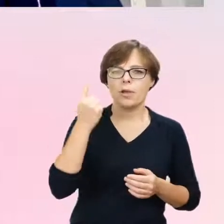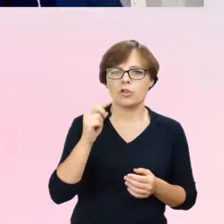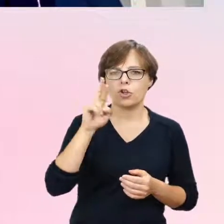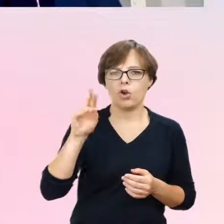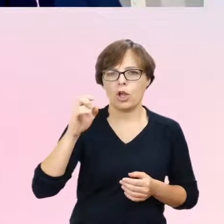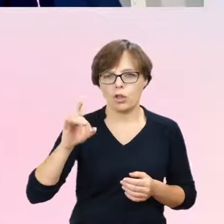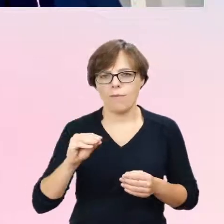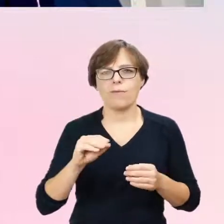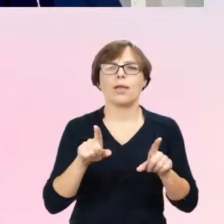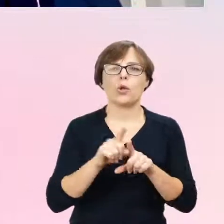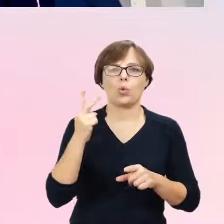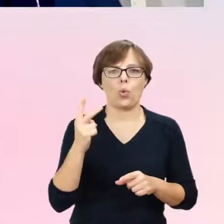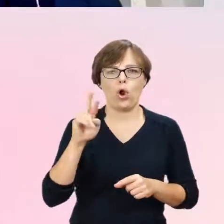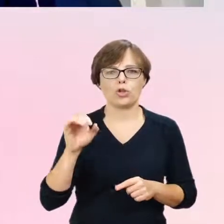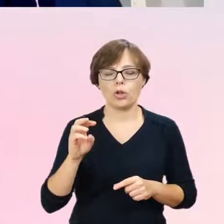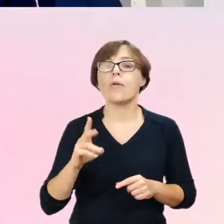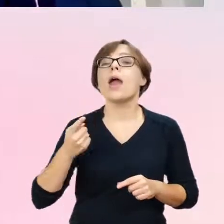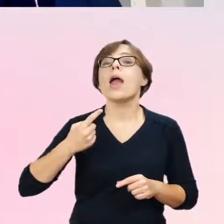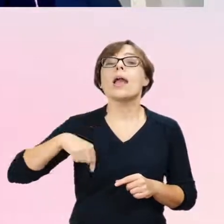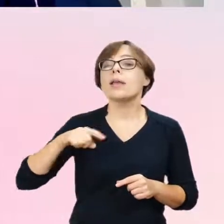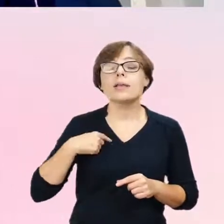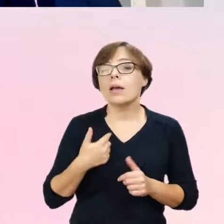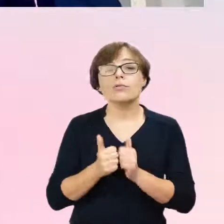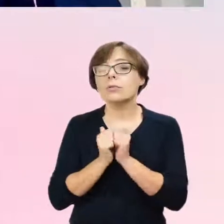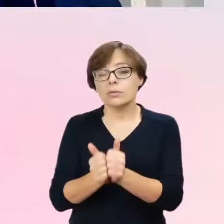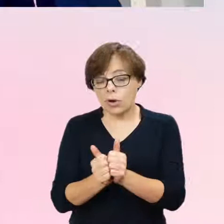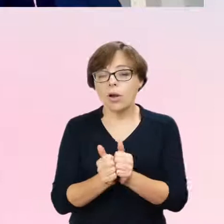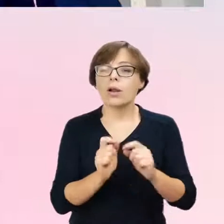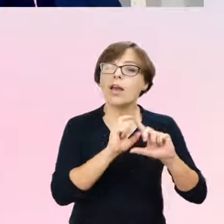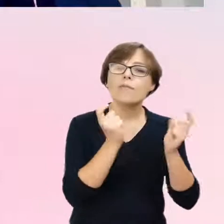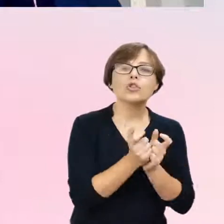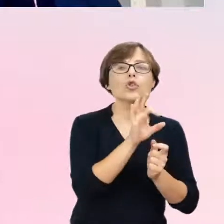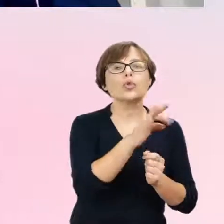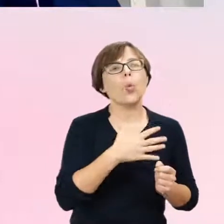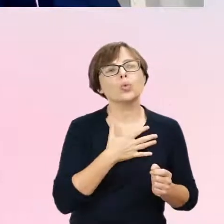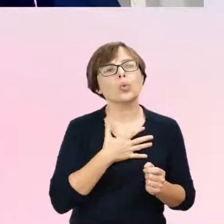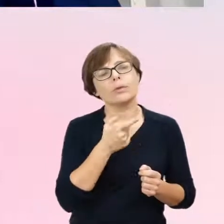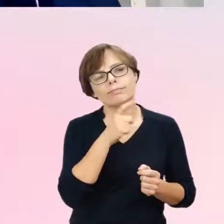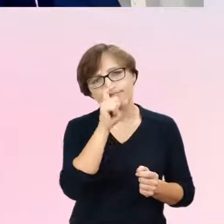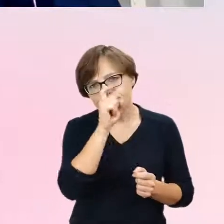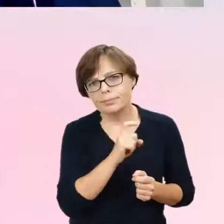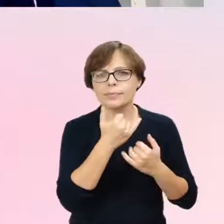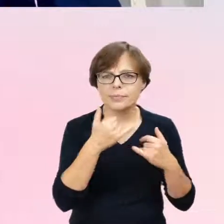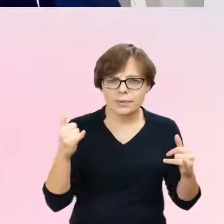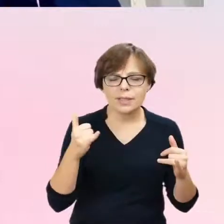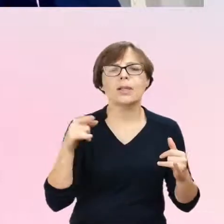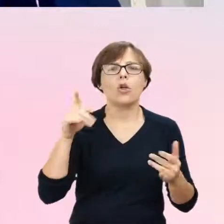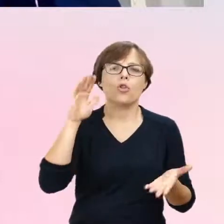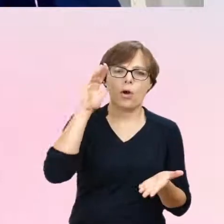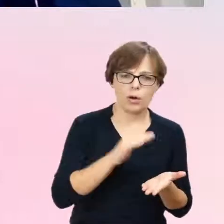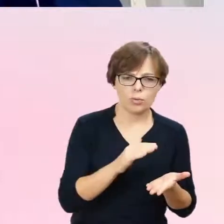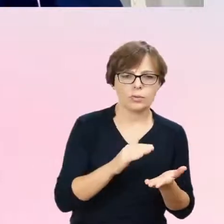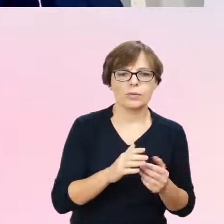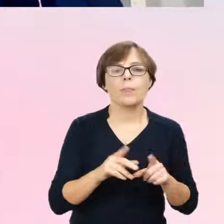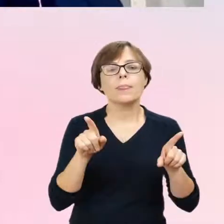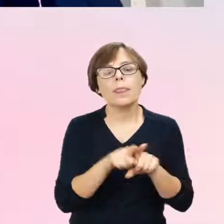Więc naszą rolą jest redukcja tych wszystkich przykrych objawów oraz asystowanie w pokonywaniu stresorów psychospołecznych.